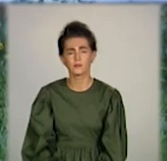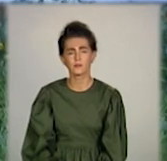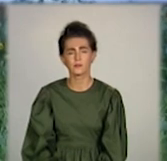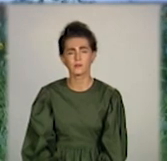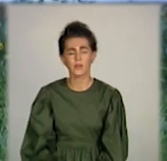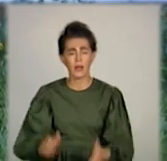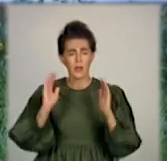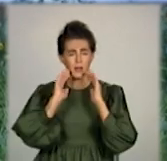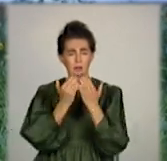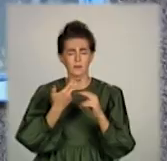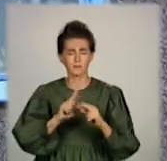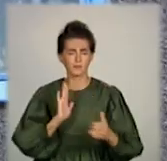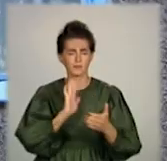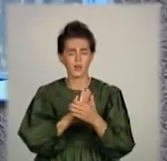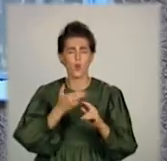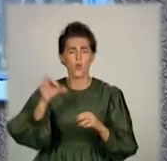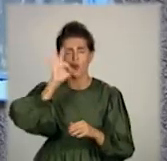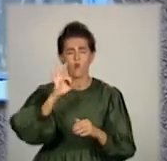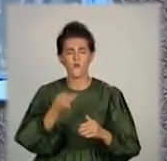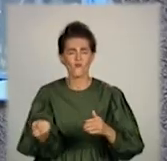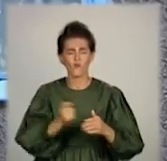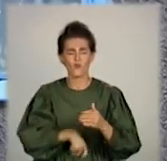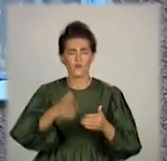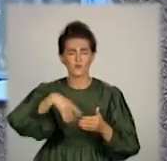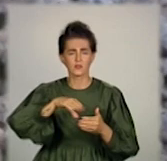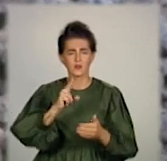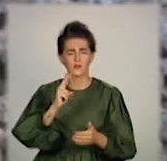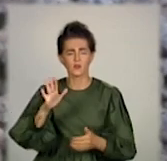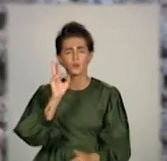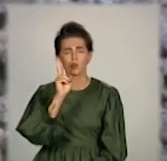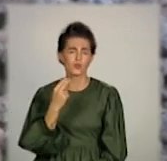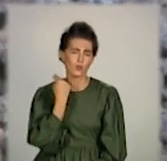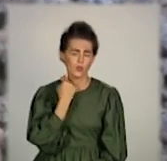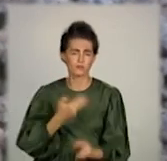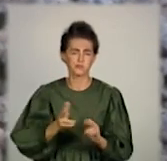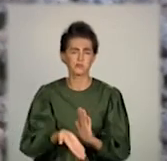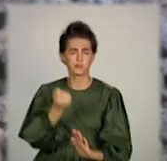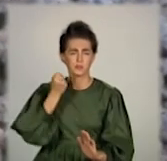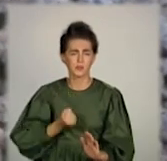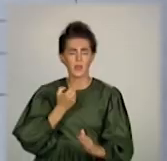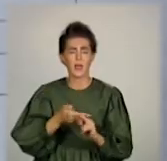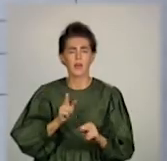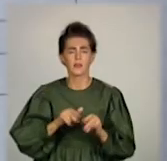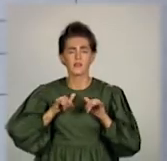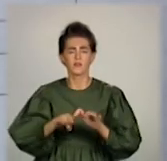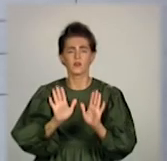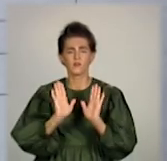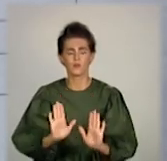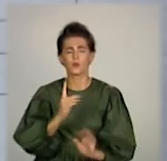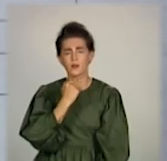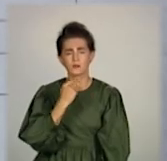Карантинний мораторій на відключення комунальних послуг боржникам знято. Він діятиме лише в червоній